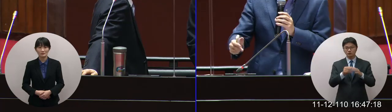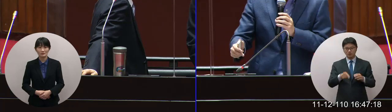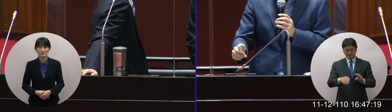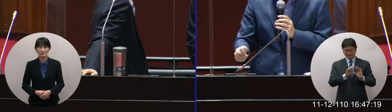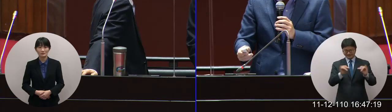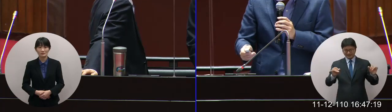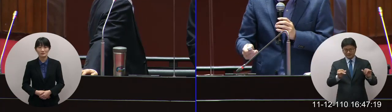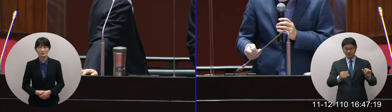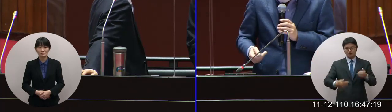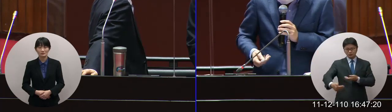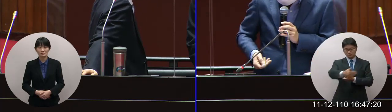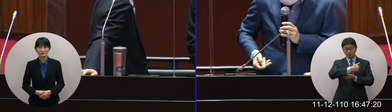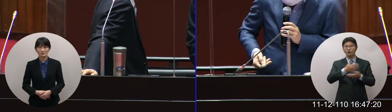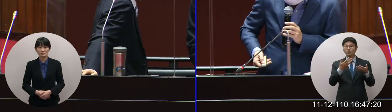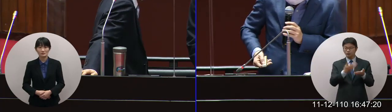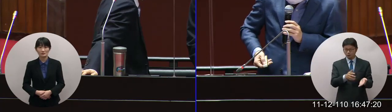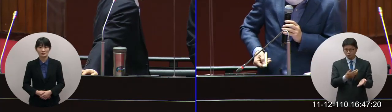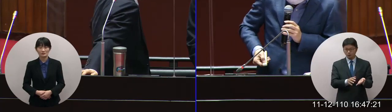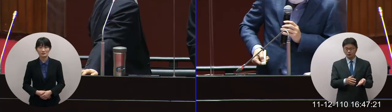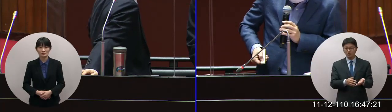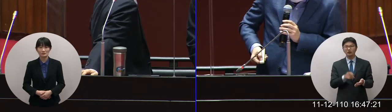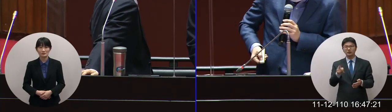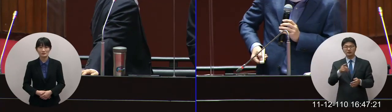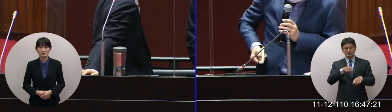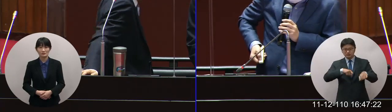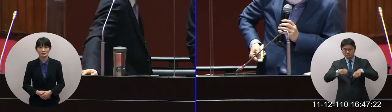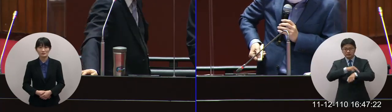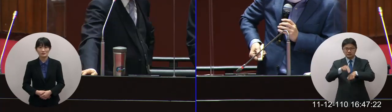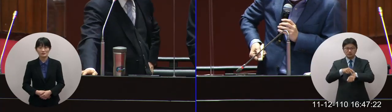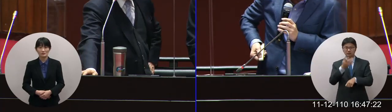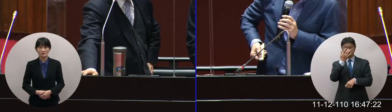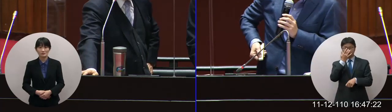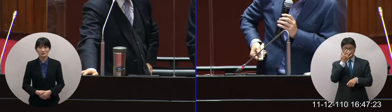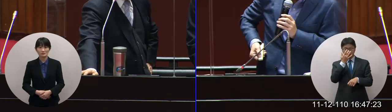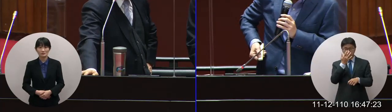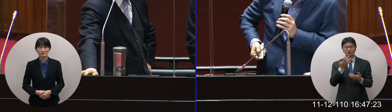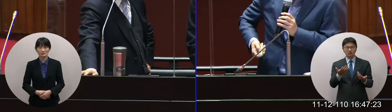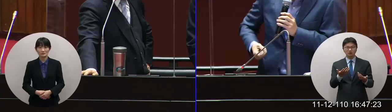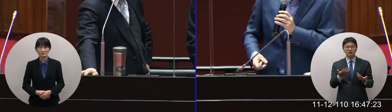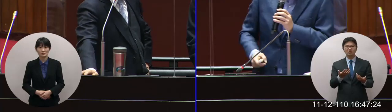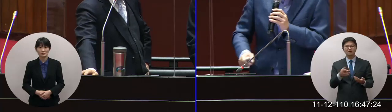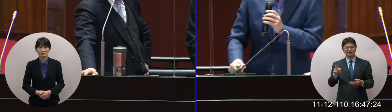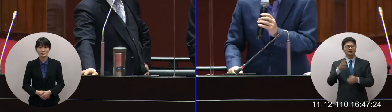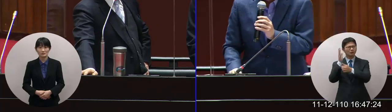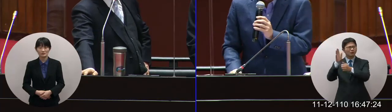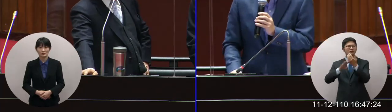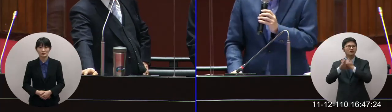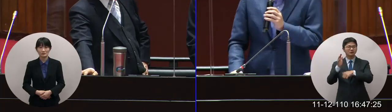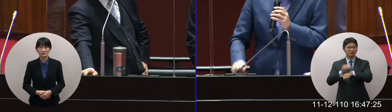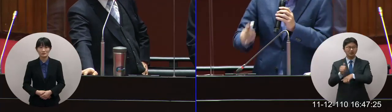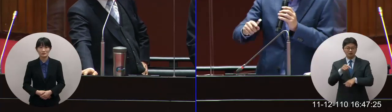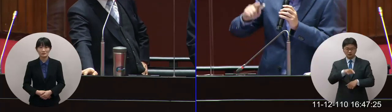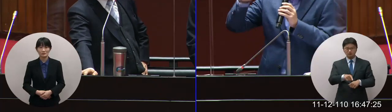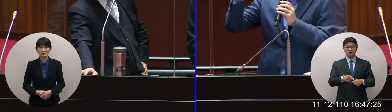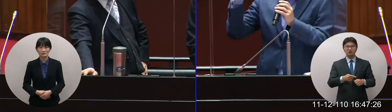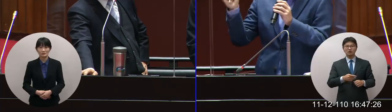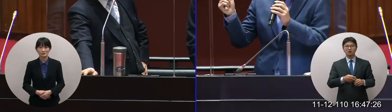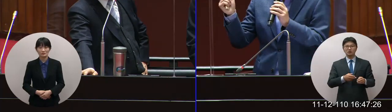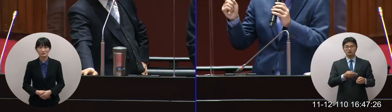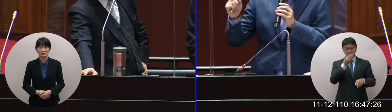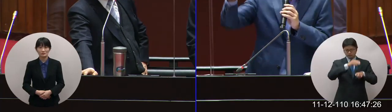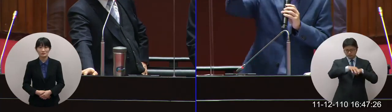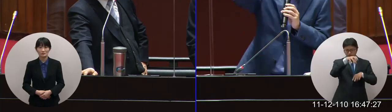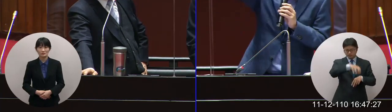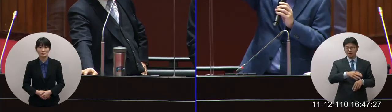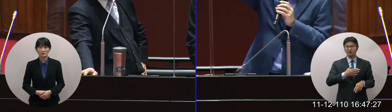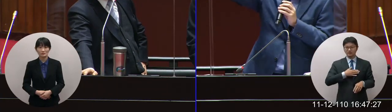用你們要多問一下你們怎麼可以把這個廣場一起包給他然後又告訴他你不用負責外面